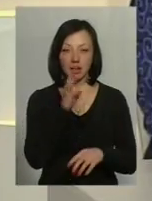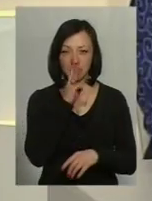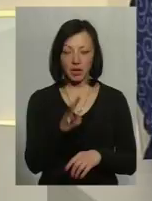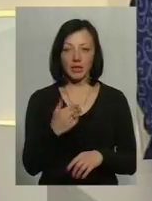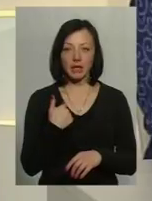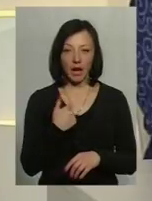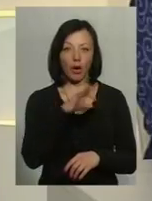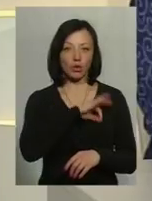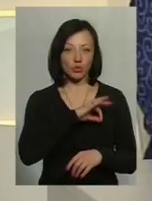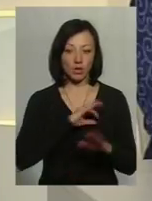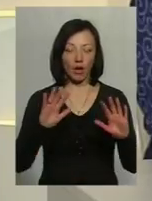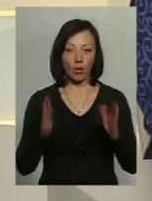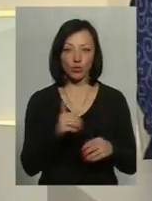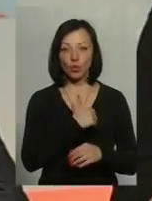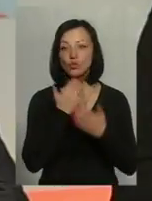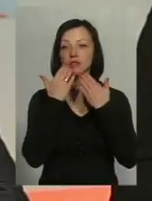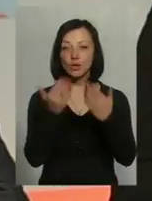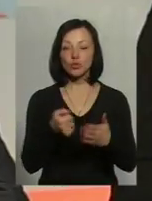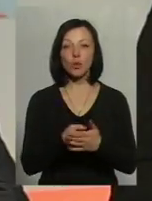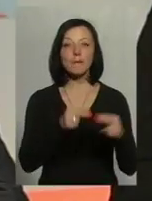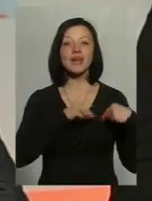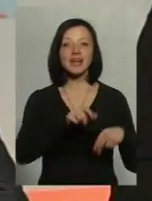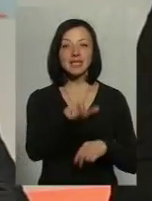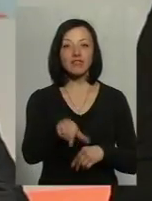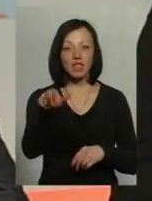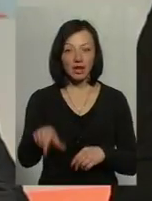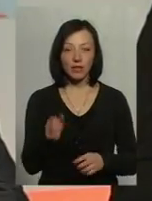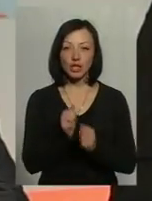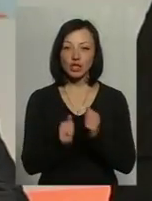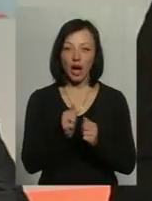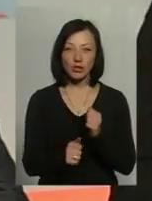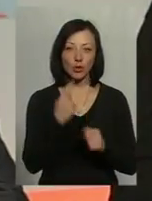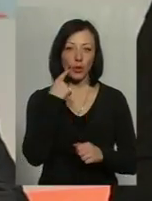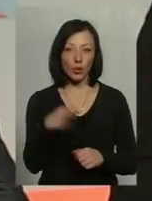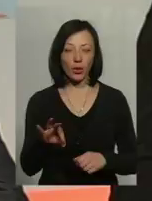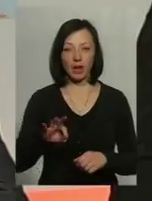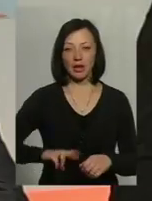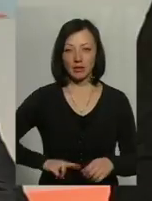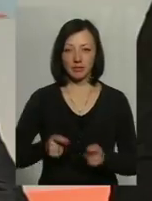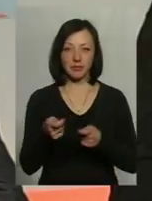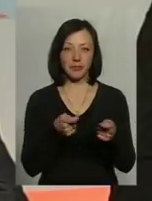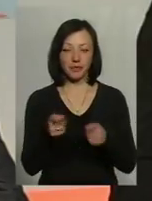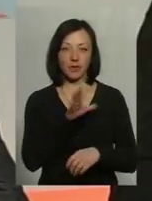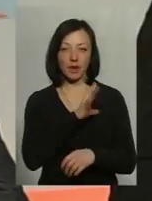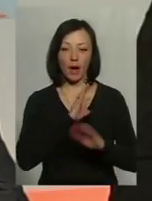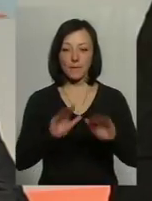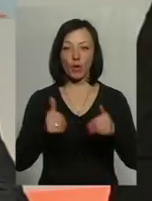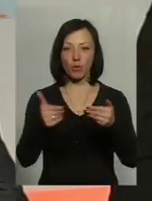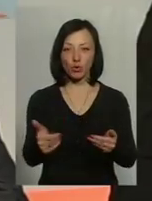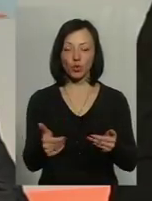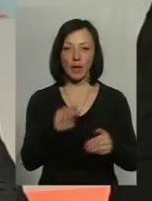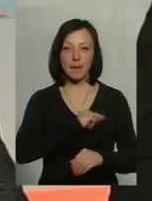користуючись нагодою, хочу звернутися до працівників, оскільки часто недобросовісні роботодавці пропонують